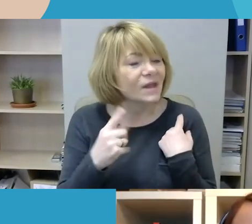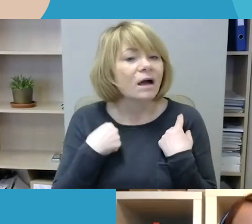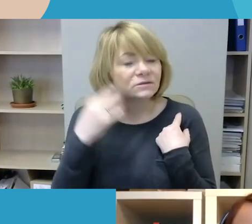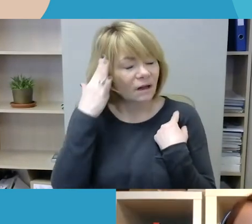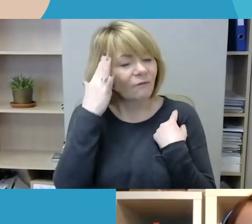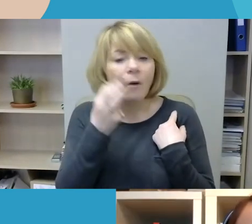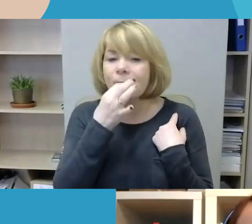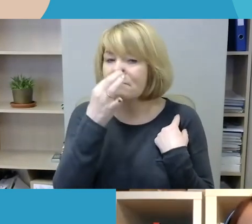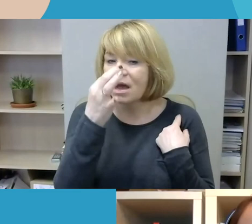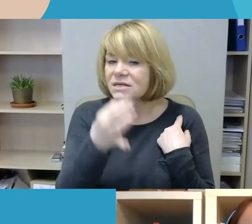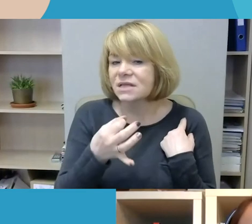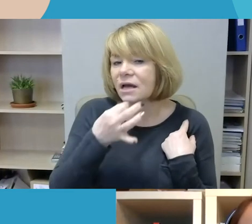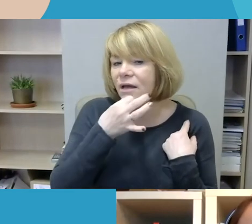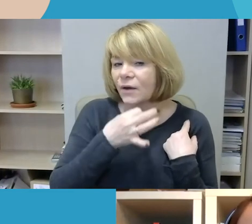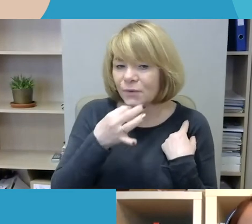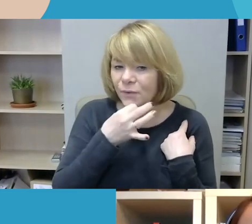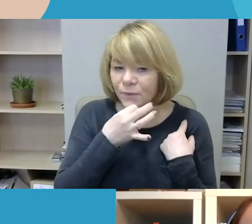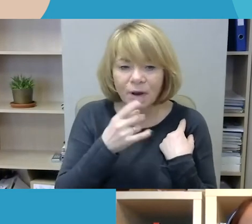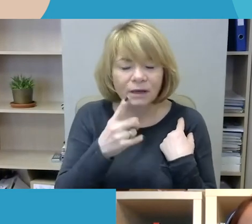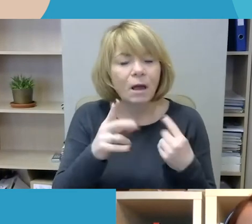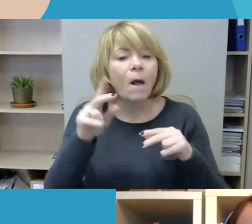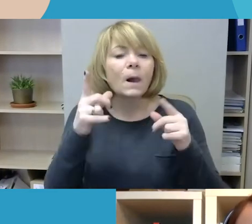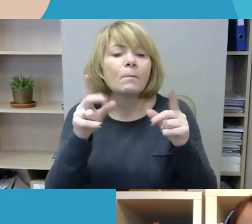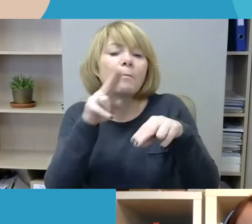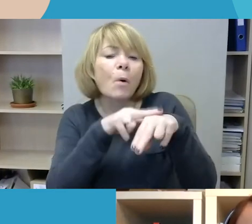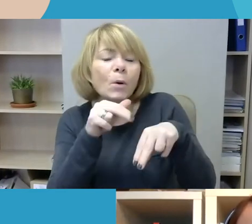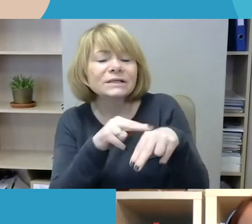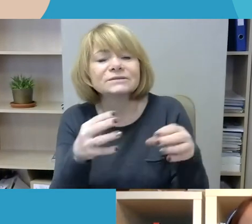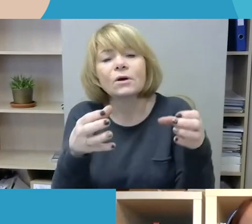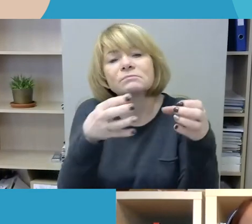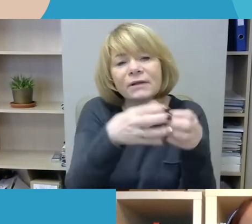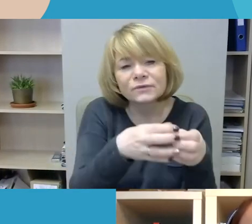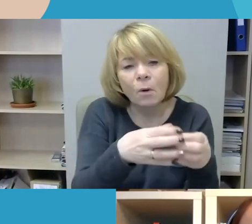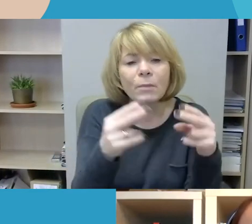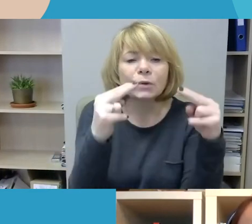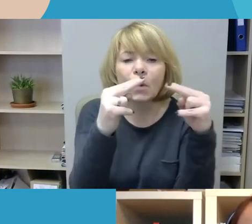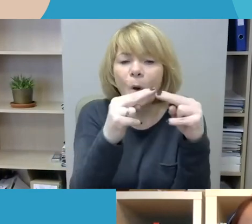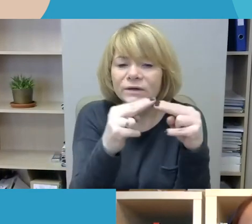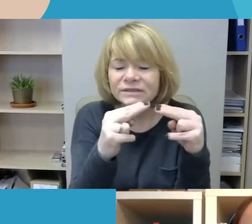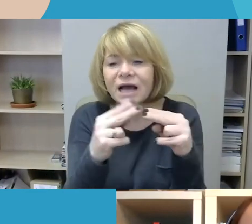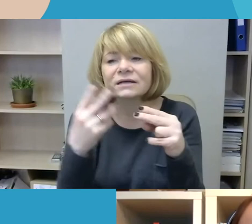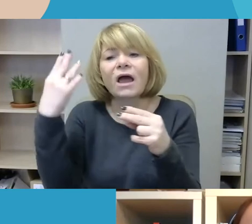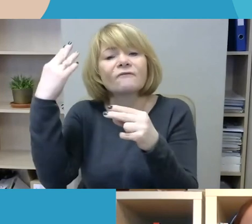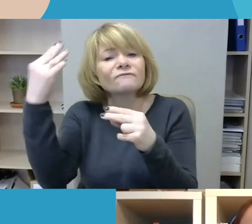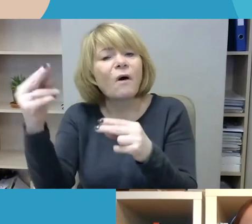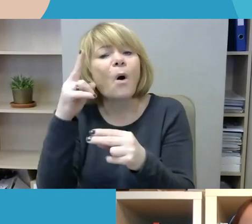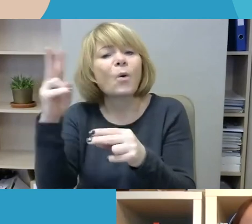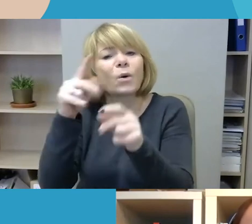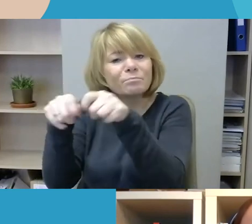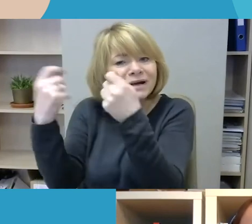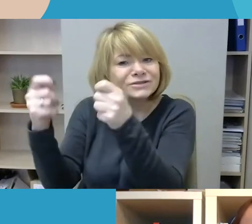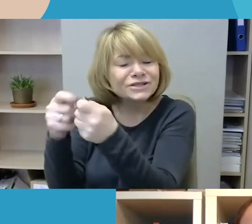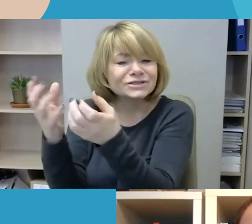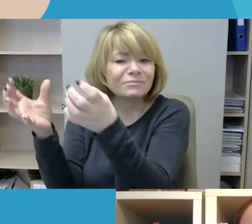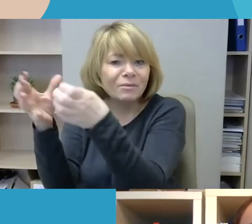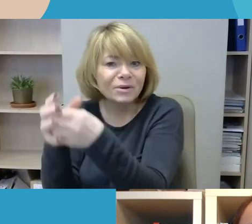proaktivesni policijos bendruomenių pareigūnų kontaktai su pažeidžiamomis bendruomenėms ir tokie nuolatiniai kontaktai ir kalbėjimas